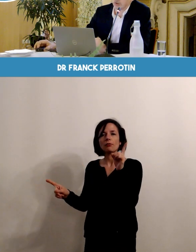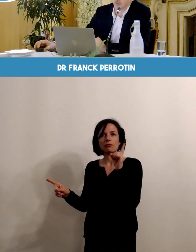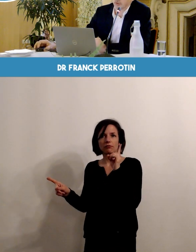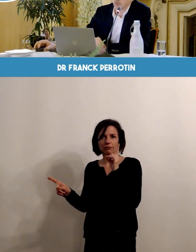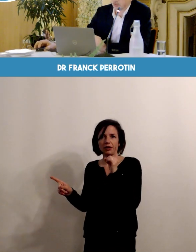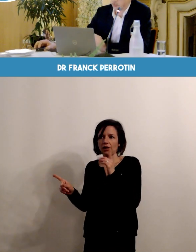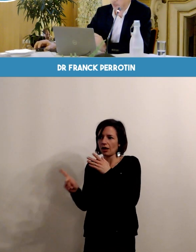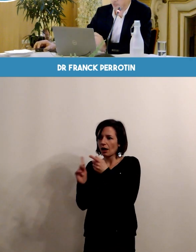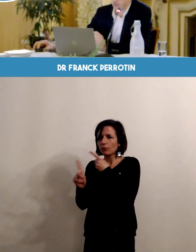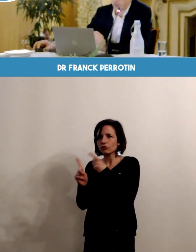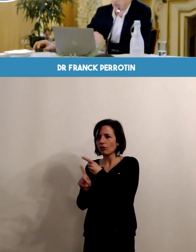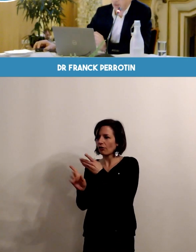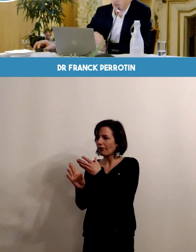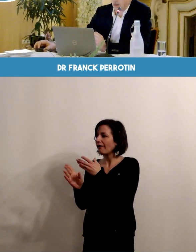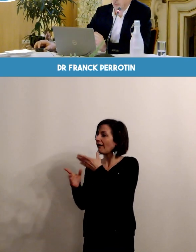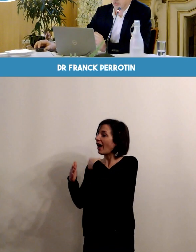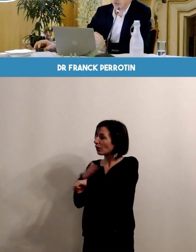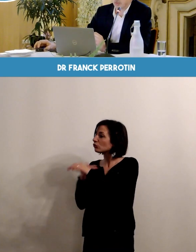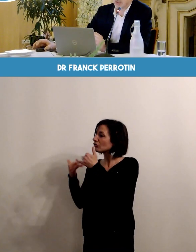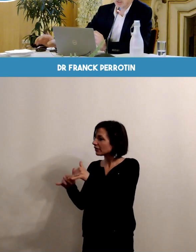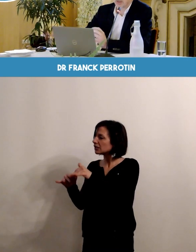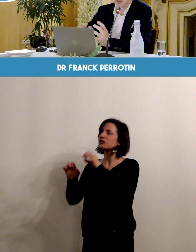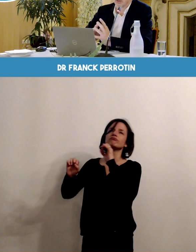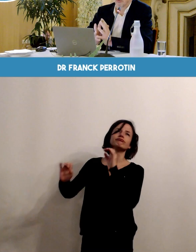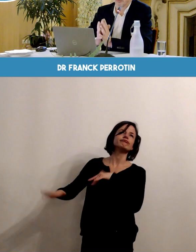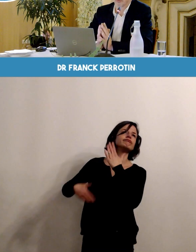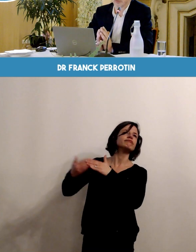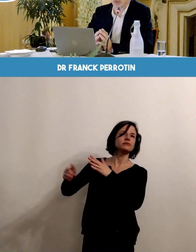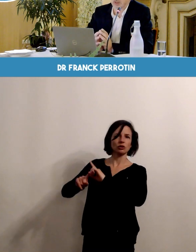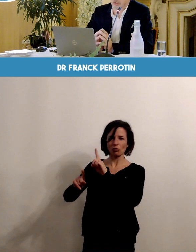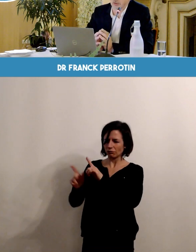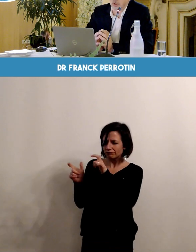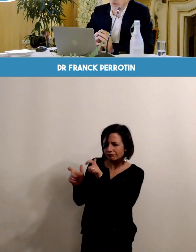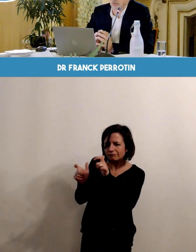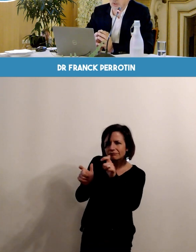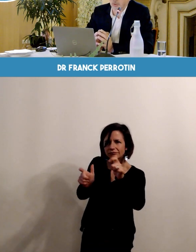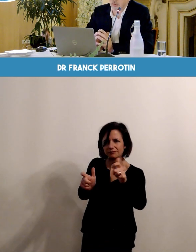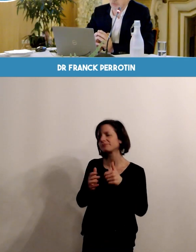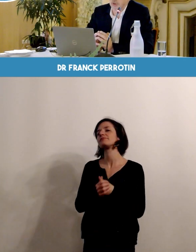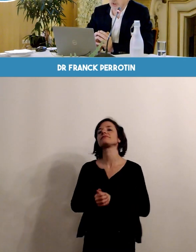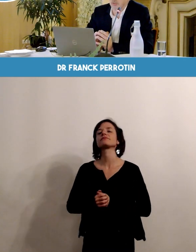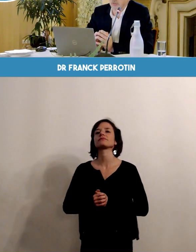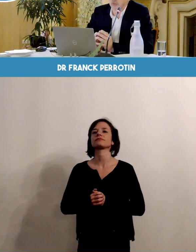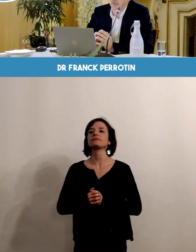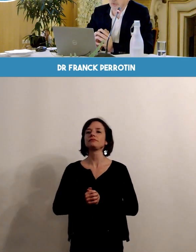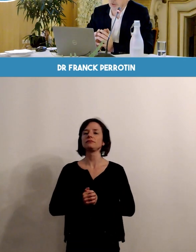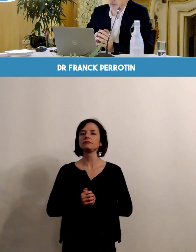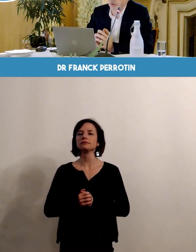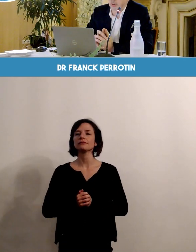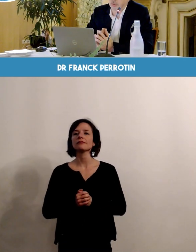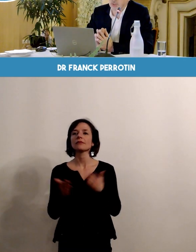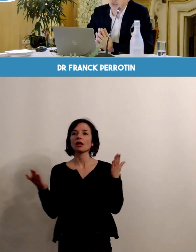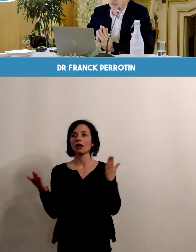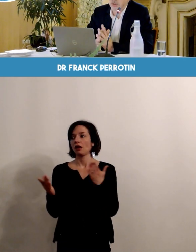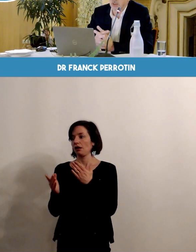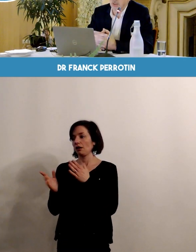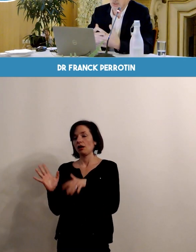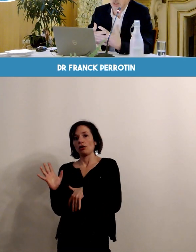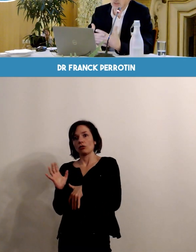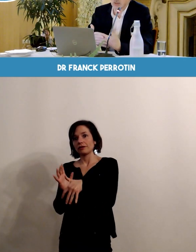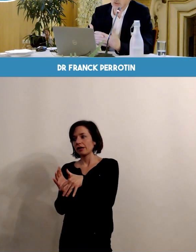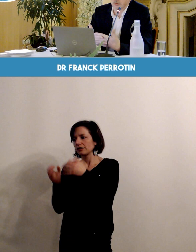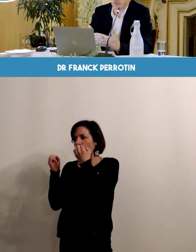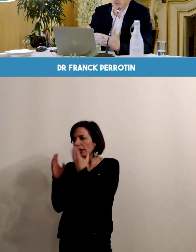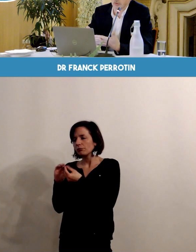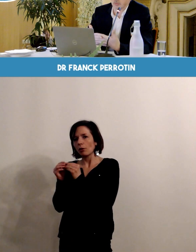les suites de l'accouchement et le postpartum alors pour dépister un certain nombre de ces pathologies qui peuvent survenir pendant